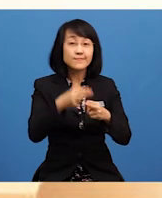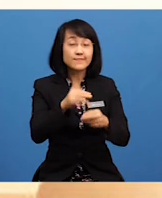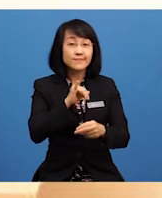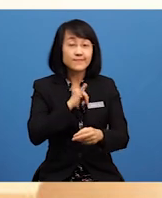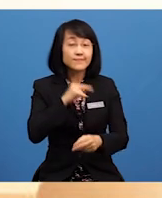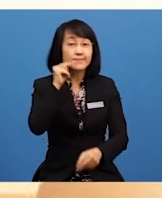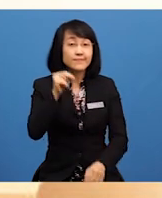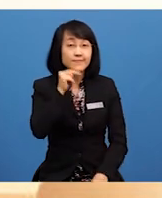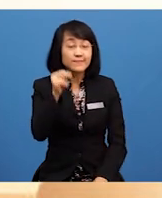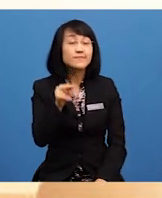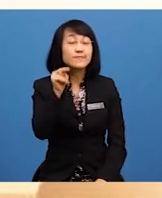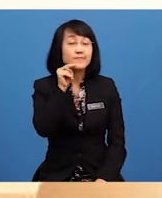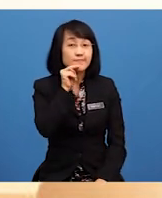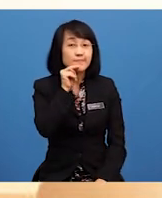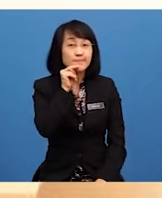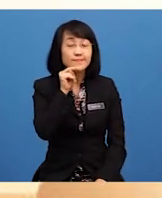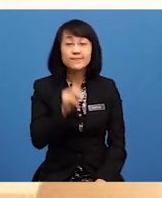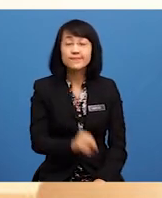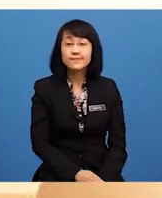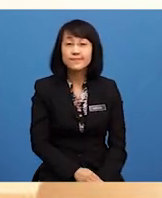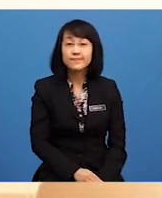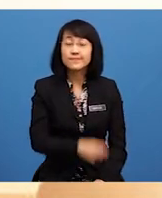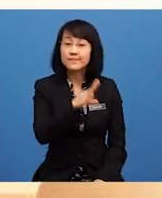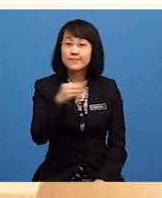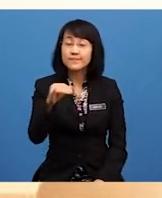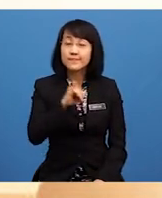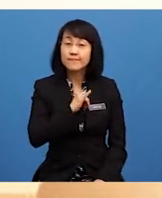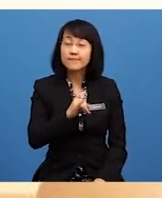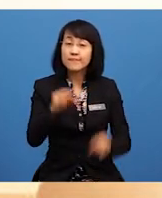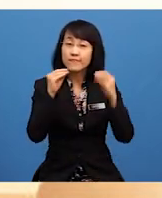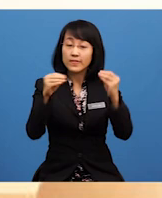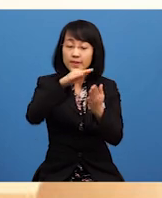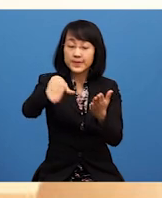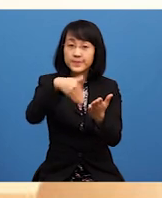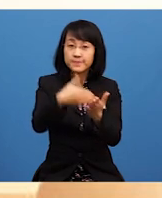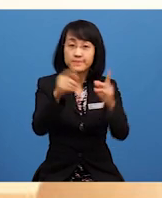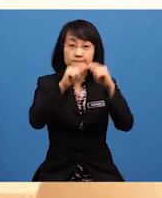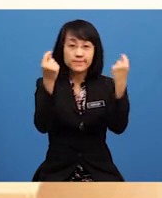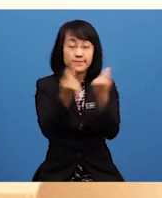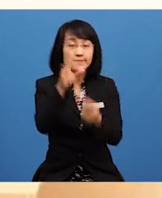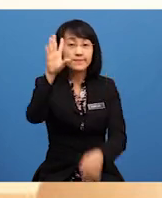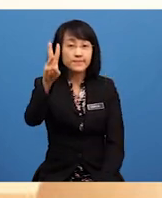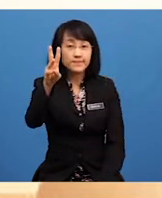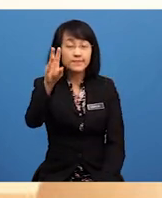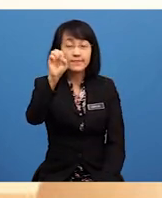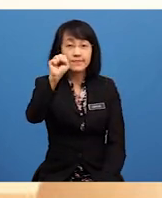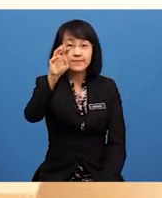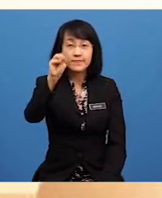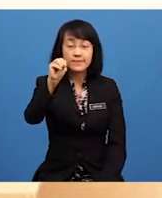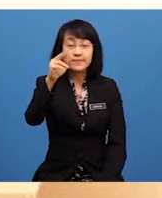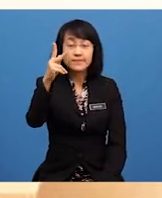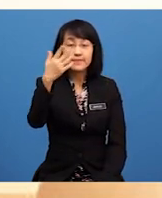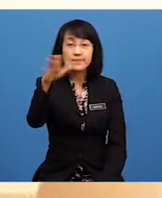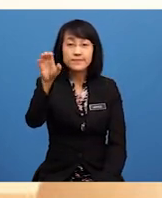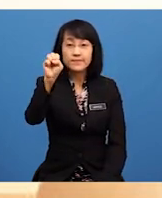Puan Noli binti Osman dan saya mengajar di Pusat Tingkatan 6 SMK Seri